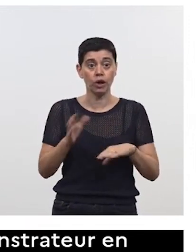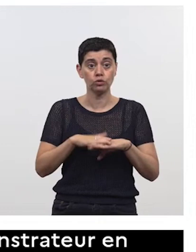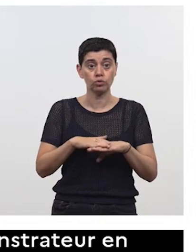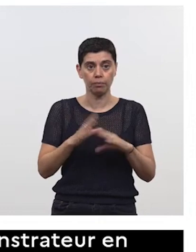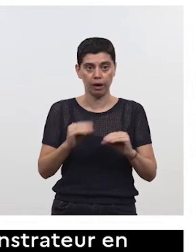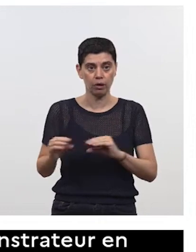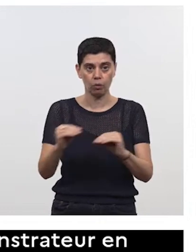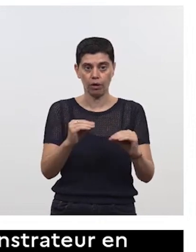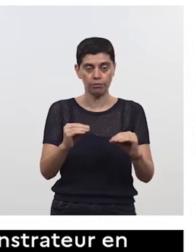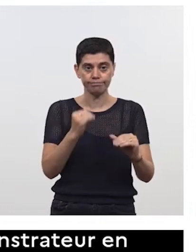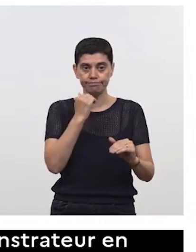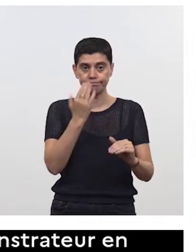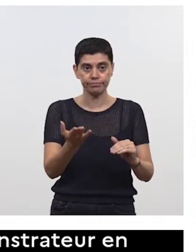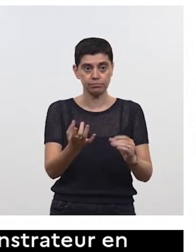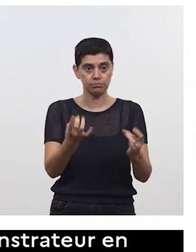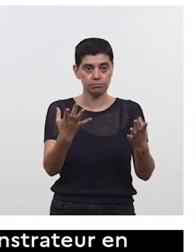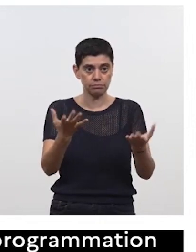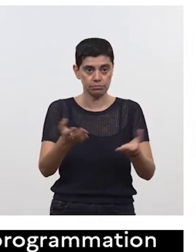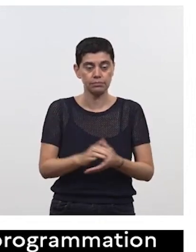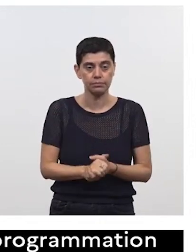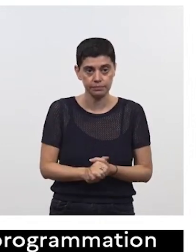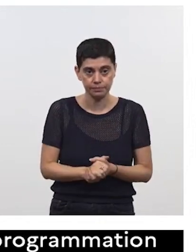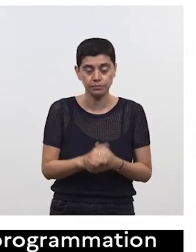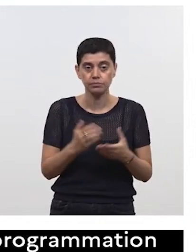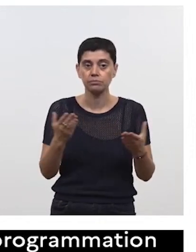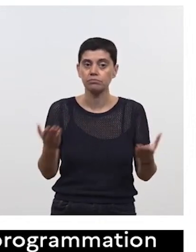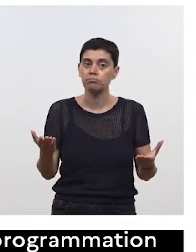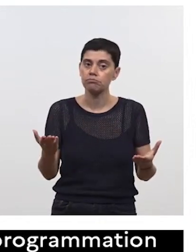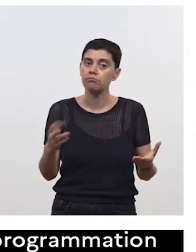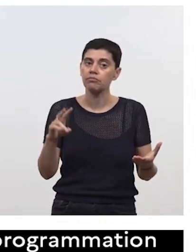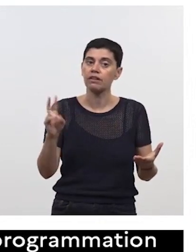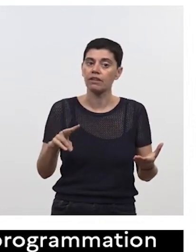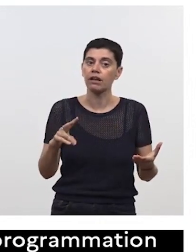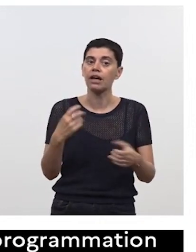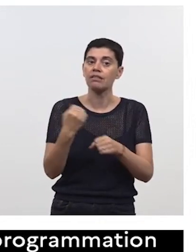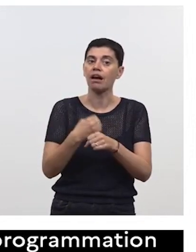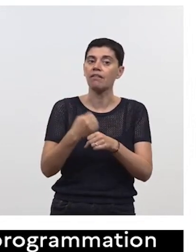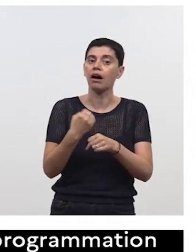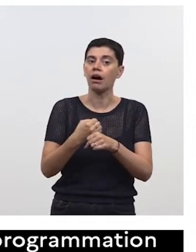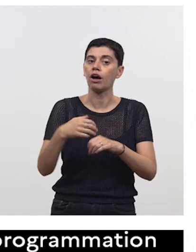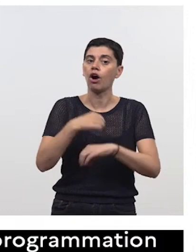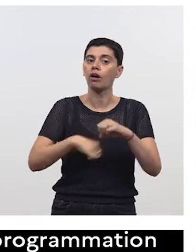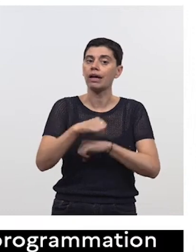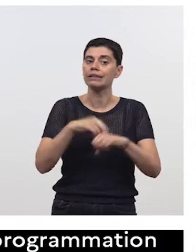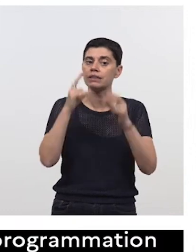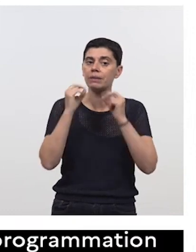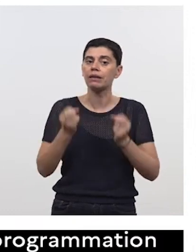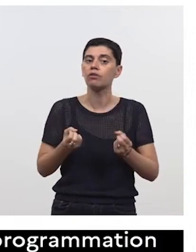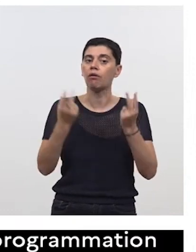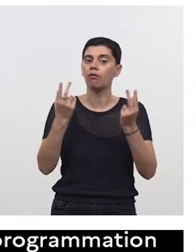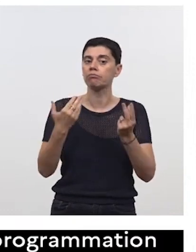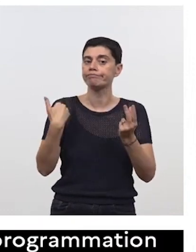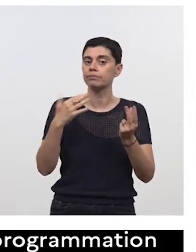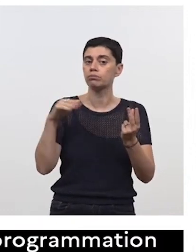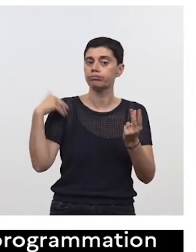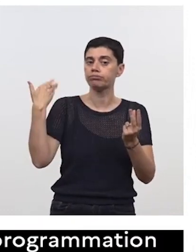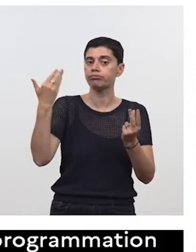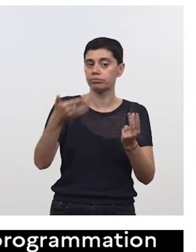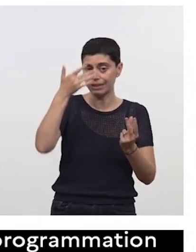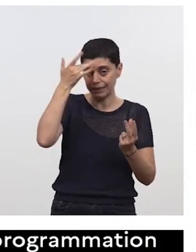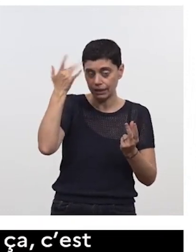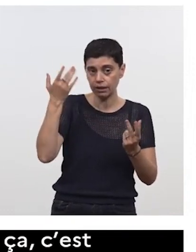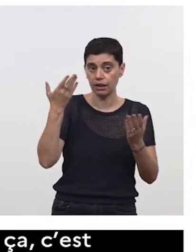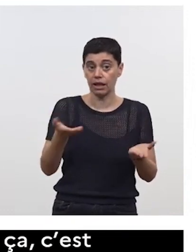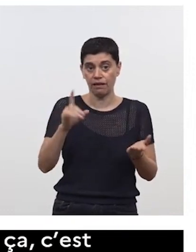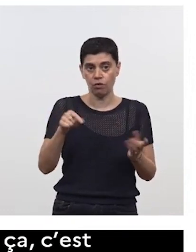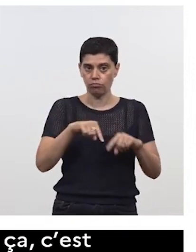le concret et donc par définition le travail qui a été mené aussi au printemps dernier jusqu'à l'été c'était quand même de sanctuariser